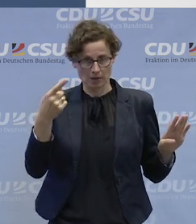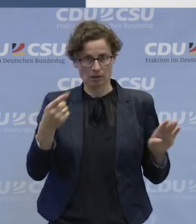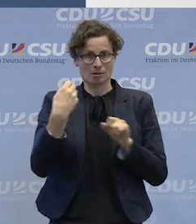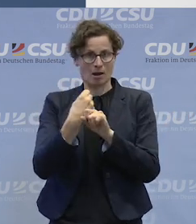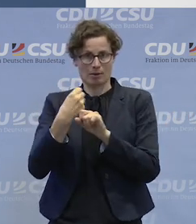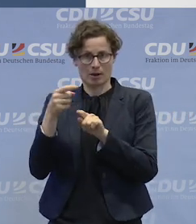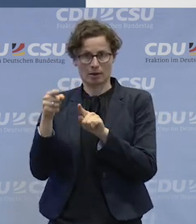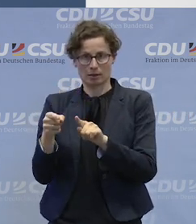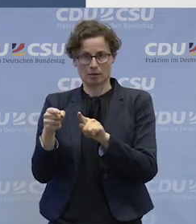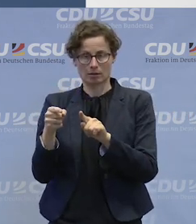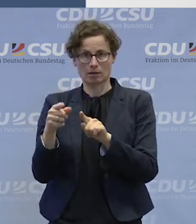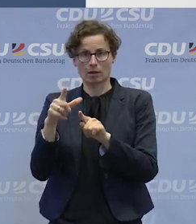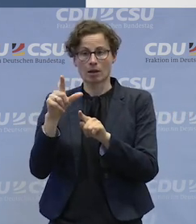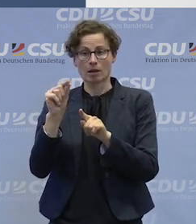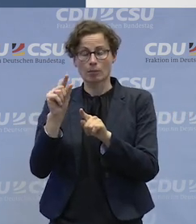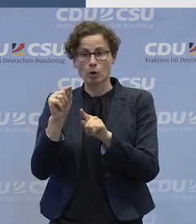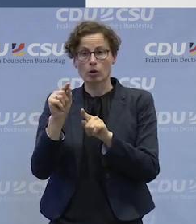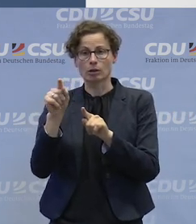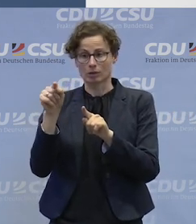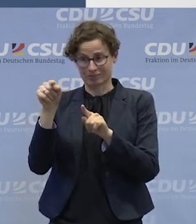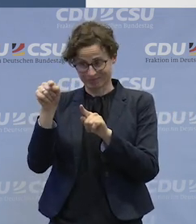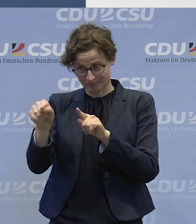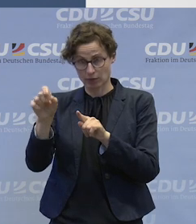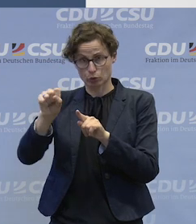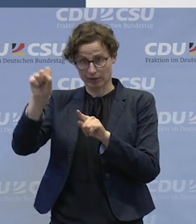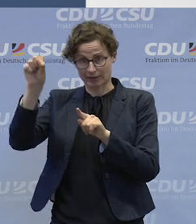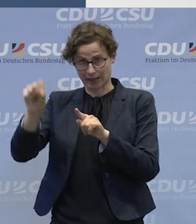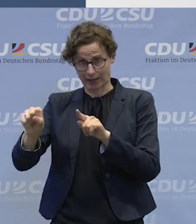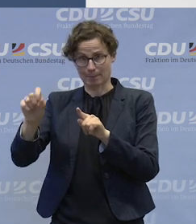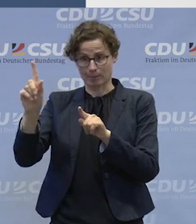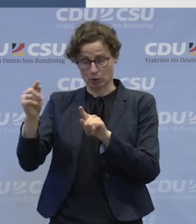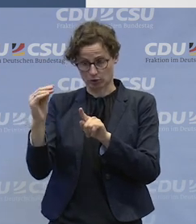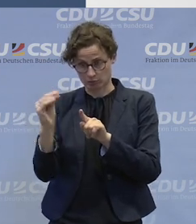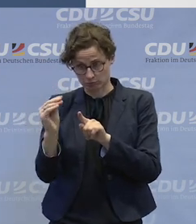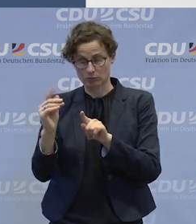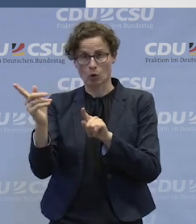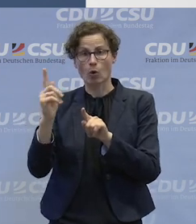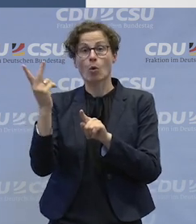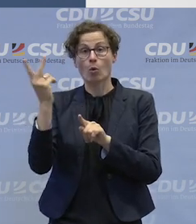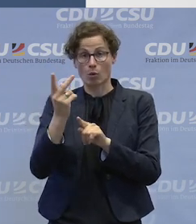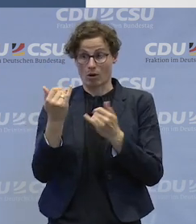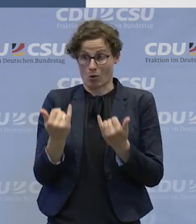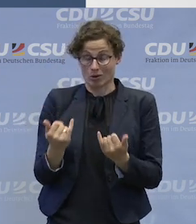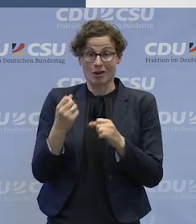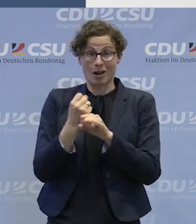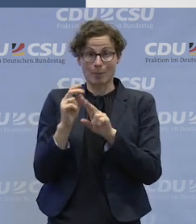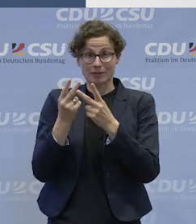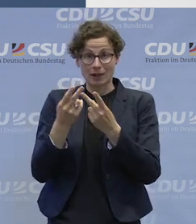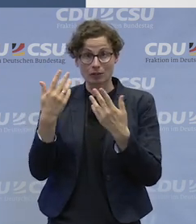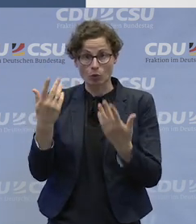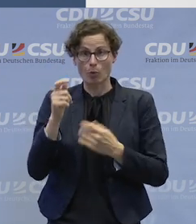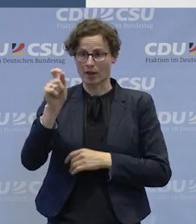und ein anderes System lernen, sondern sie werden von denen, die zu Ihnen kommen, erwarten, dass sie ihre Sprache sprechen, dass sie